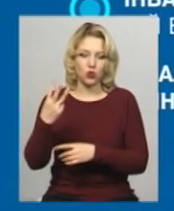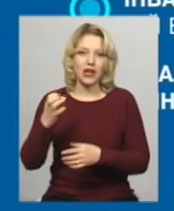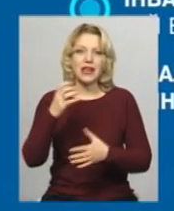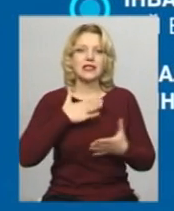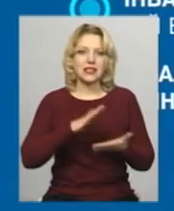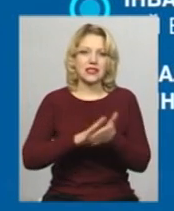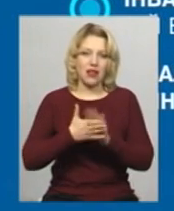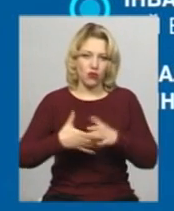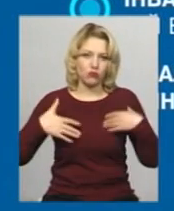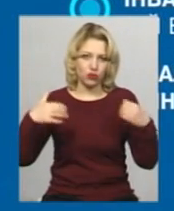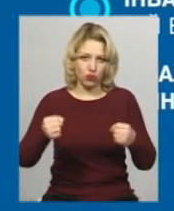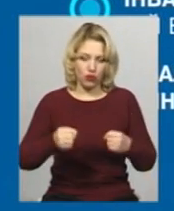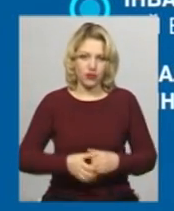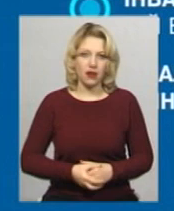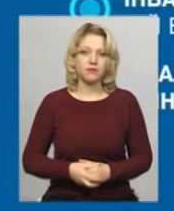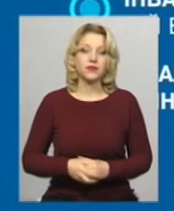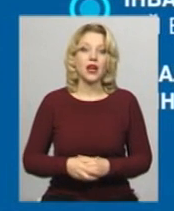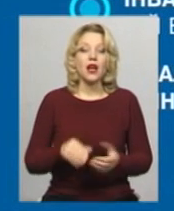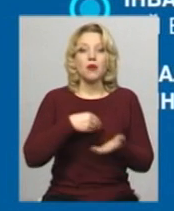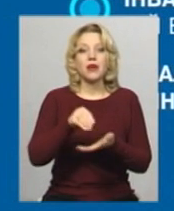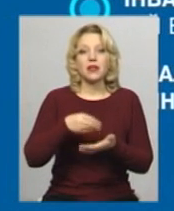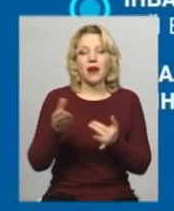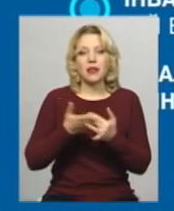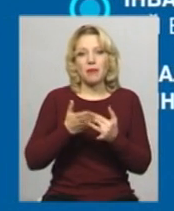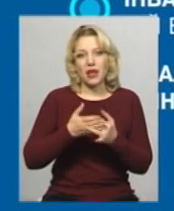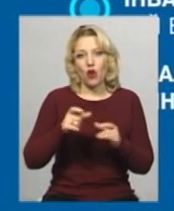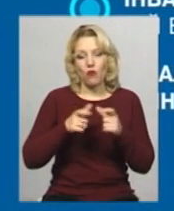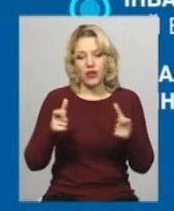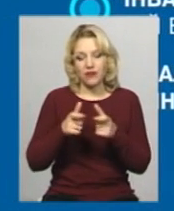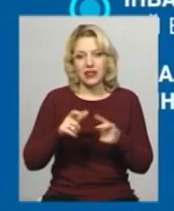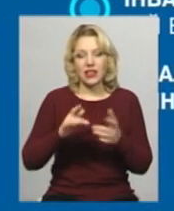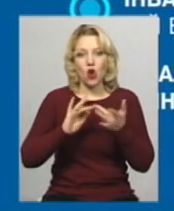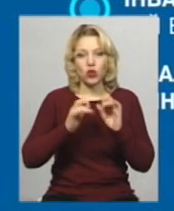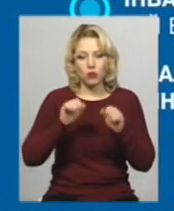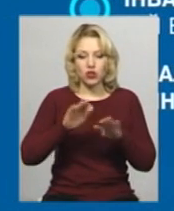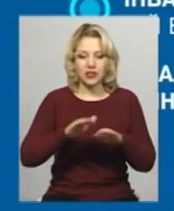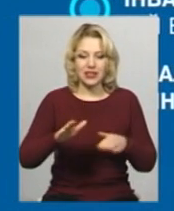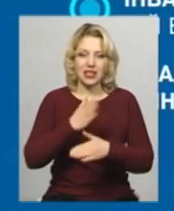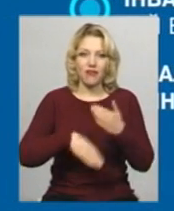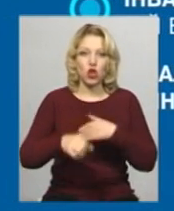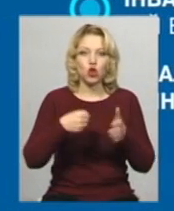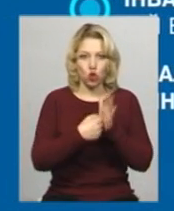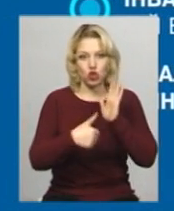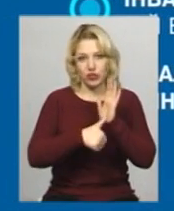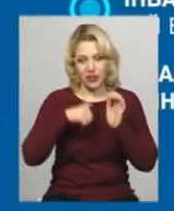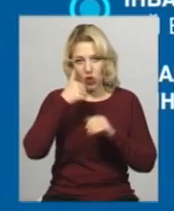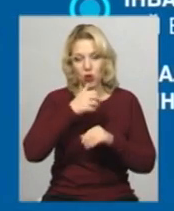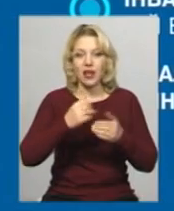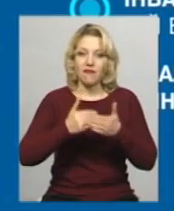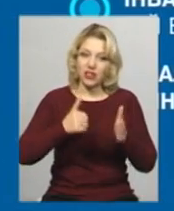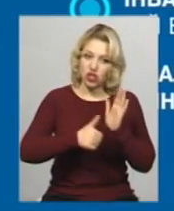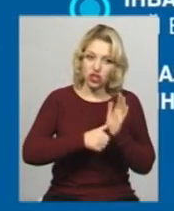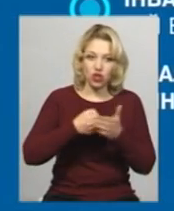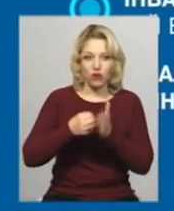та 3 групи за станом здоров'я. Придбати пільгові квитки онлайн можна дітям з інвалідністю до 6 років та від 6